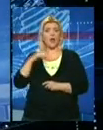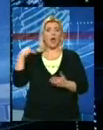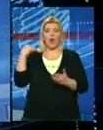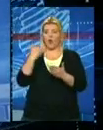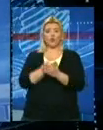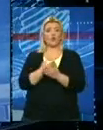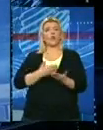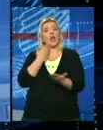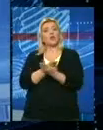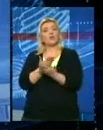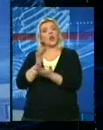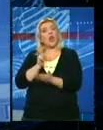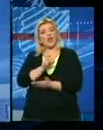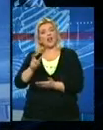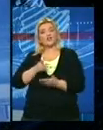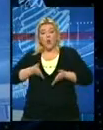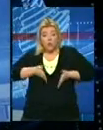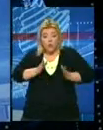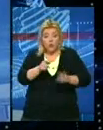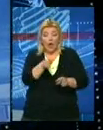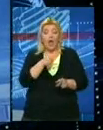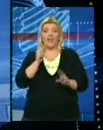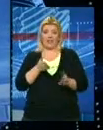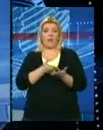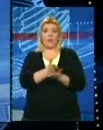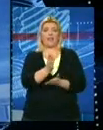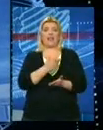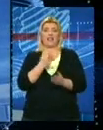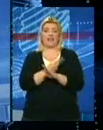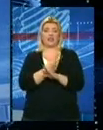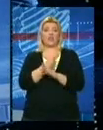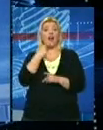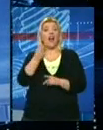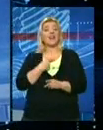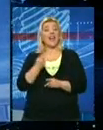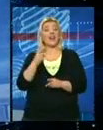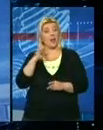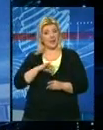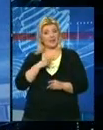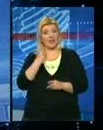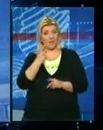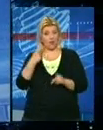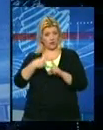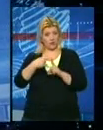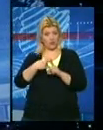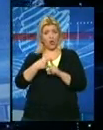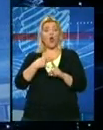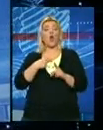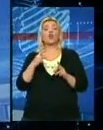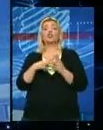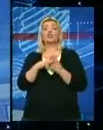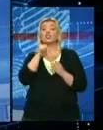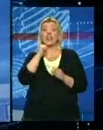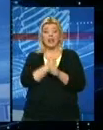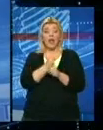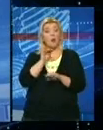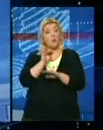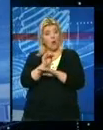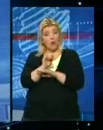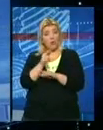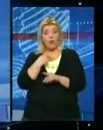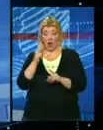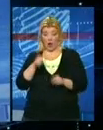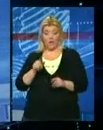uvek je građanima nudila put kojim zemlja treba da ide. Izjavio je predsednik partije Vojislav Kuštunica u Šidu uz poruku da